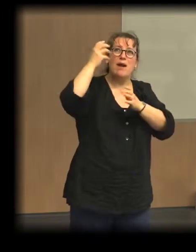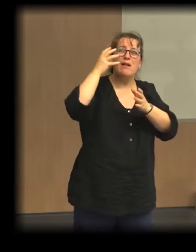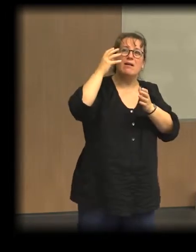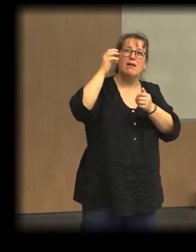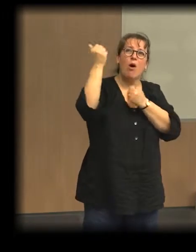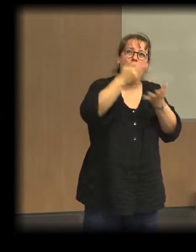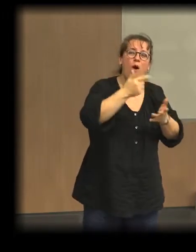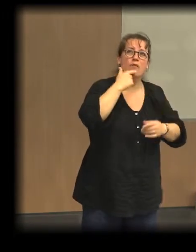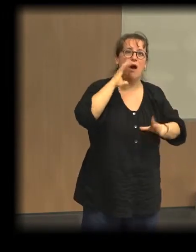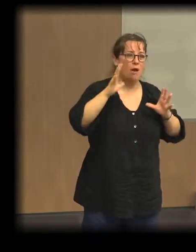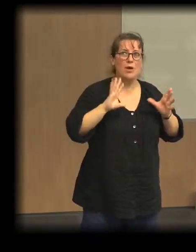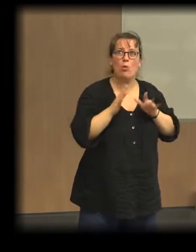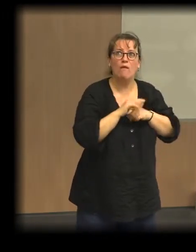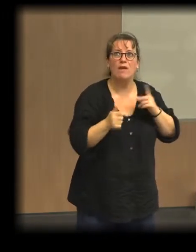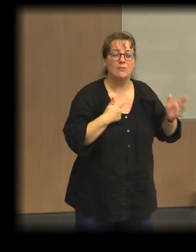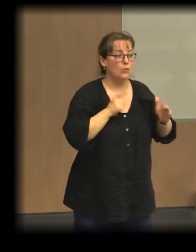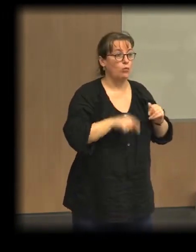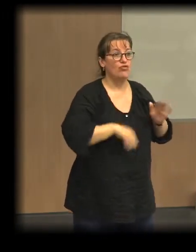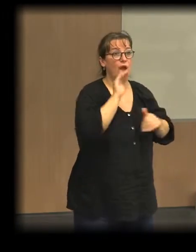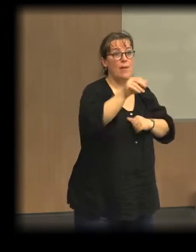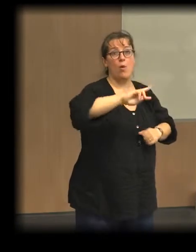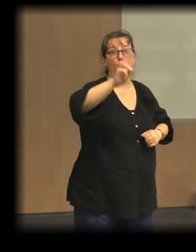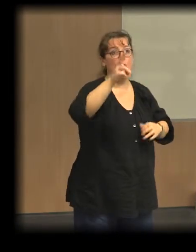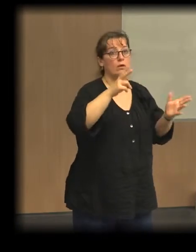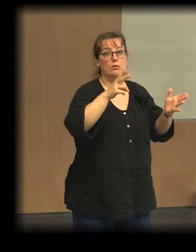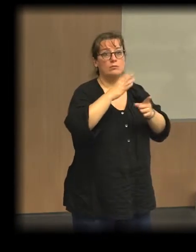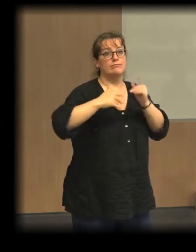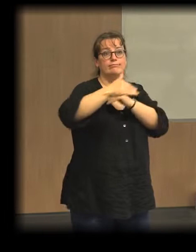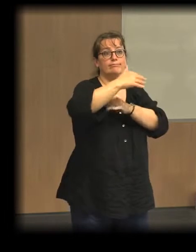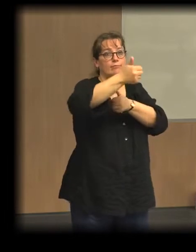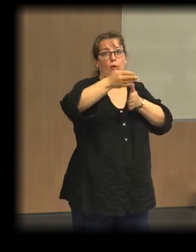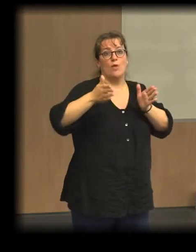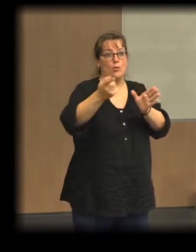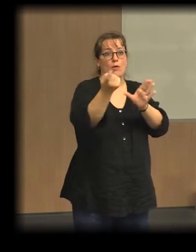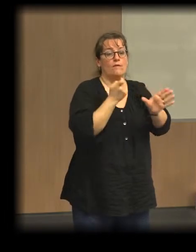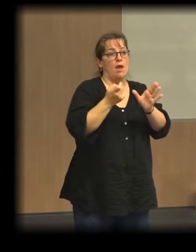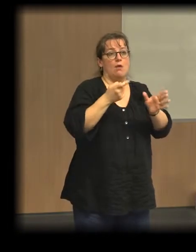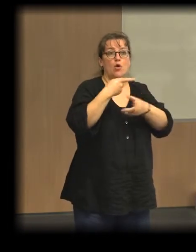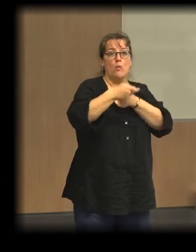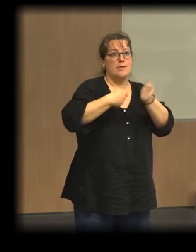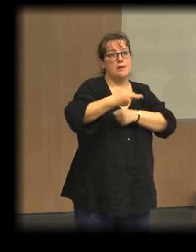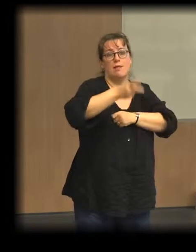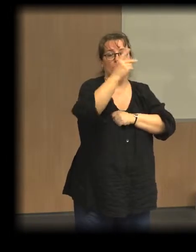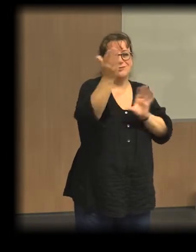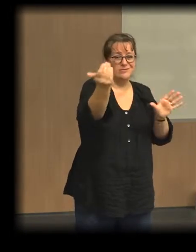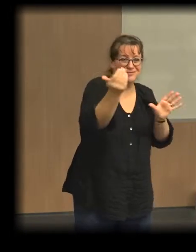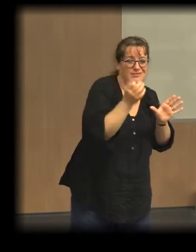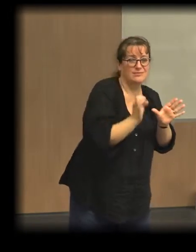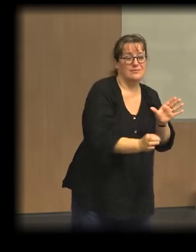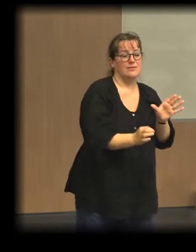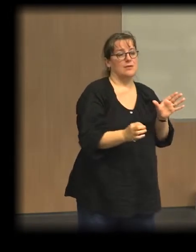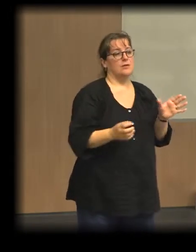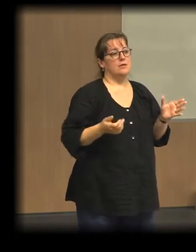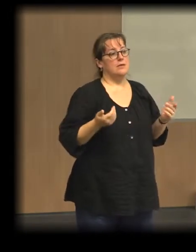mais ce faisant, ils se sont isolés finalement des autres salariés de ces mêmes associations. Donc on a de plus en plus